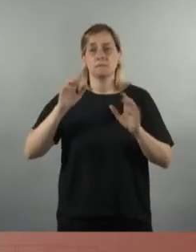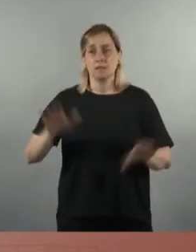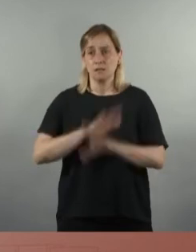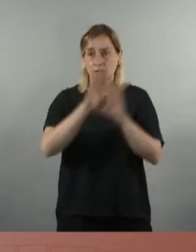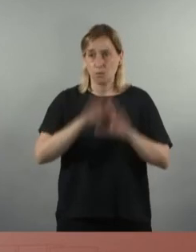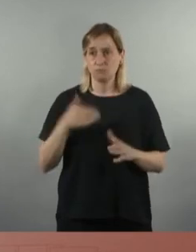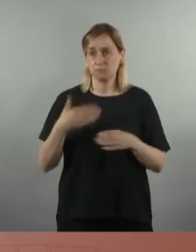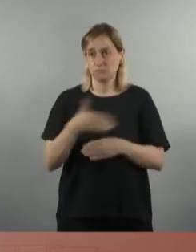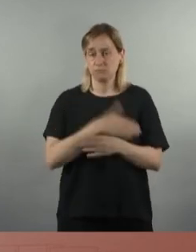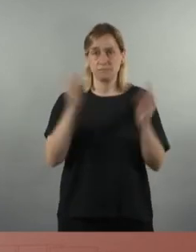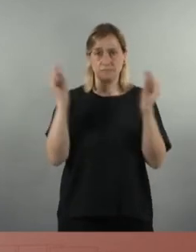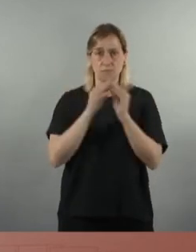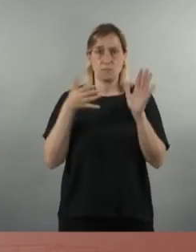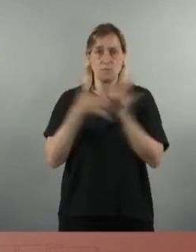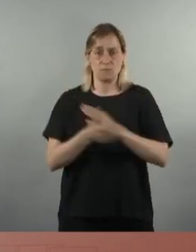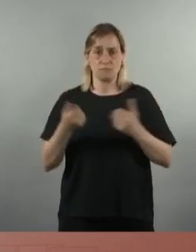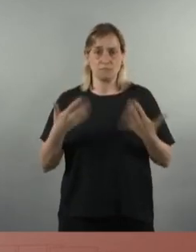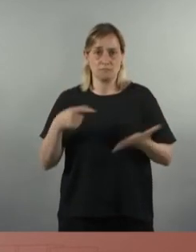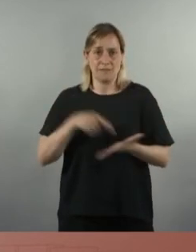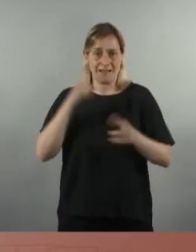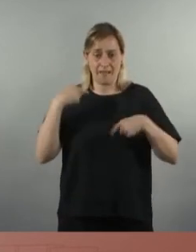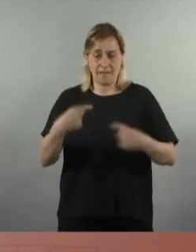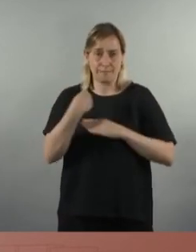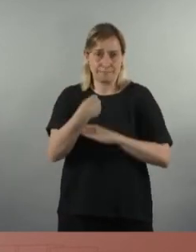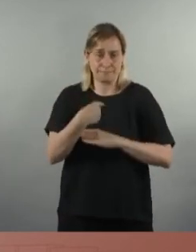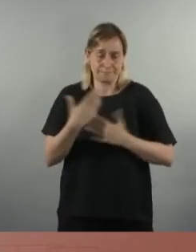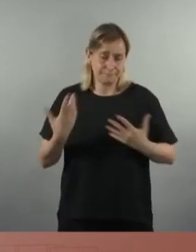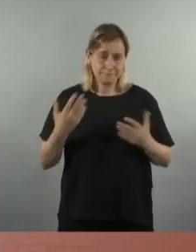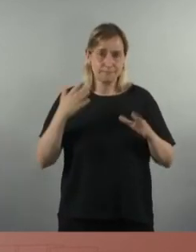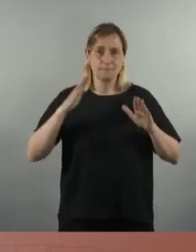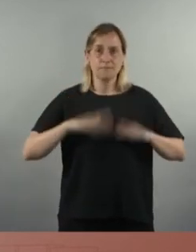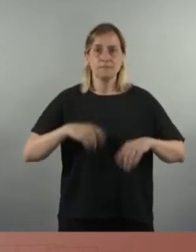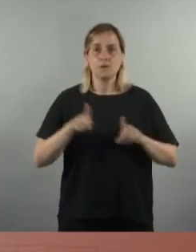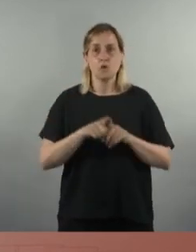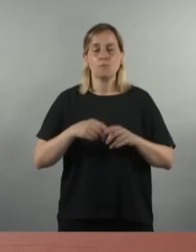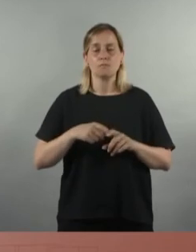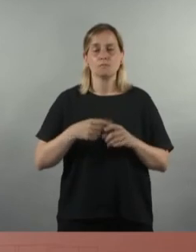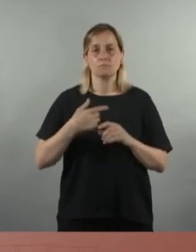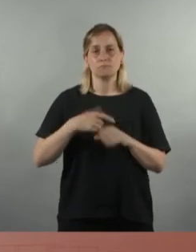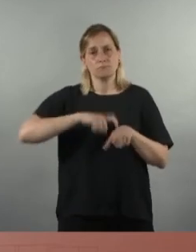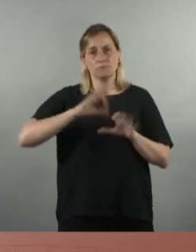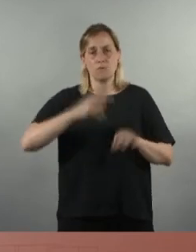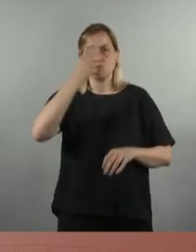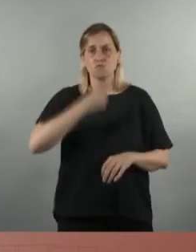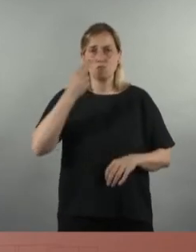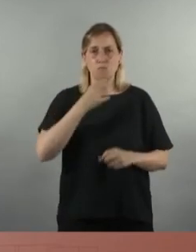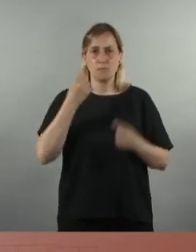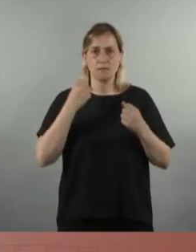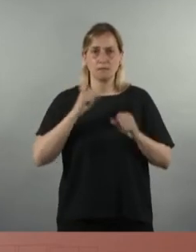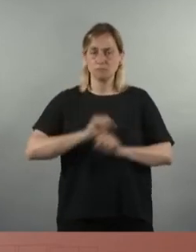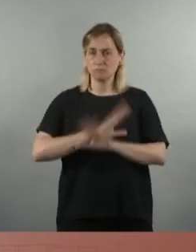hem acordat perquè la immediatesa del dia a dia ens ho exigia fer un compromís molt ferm i molt